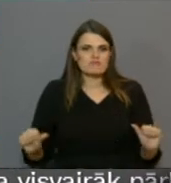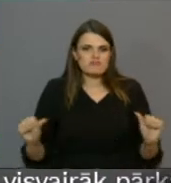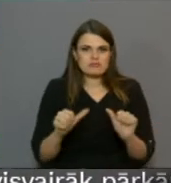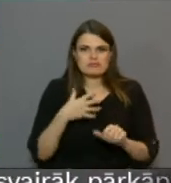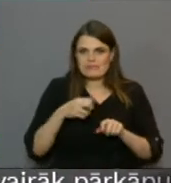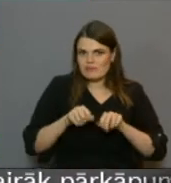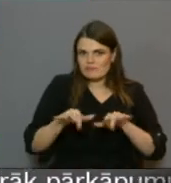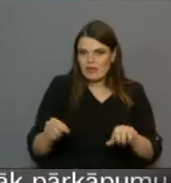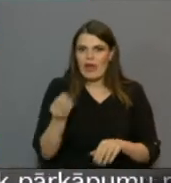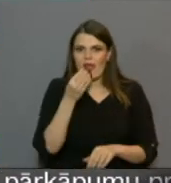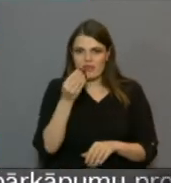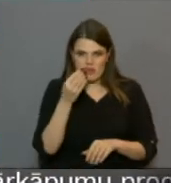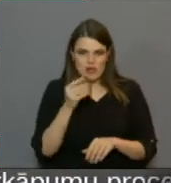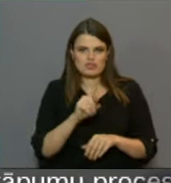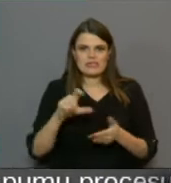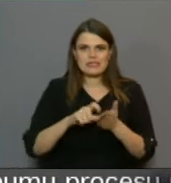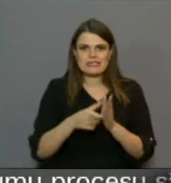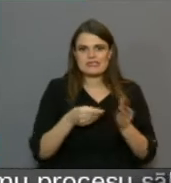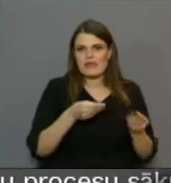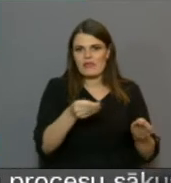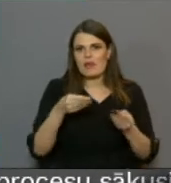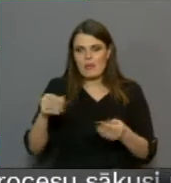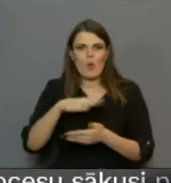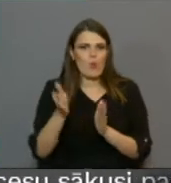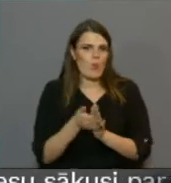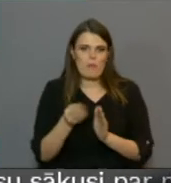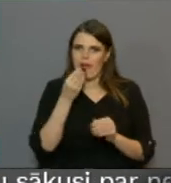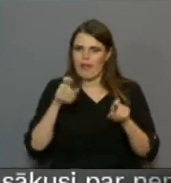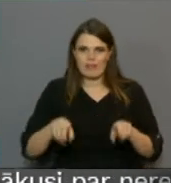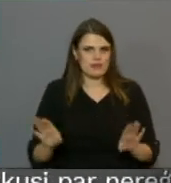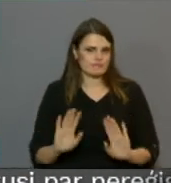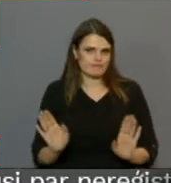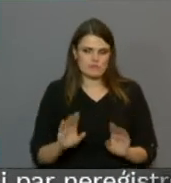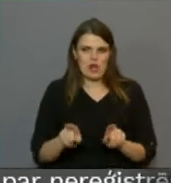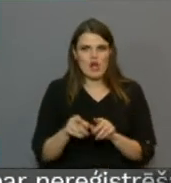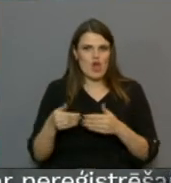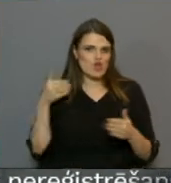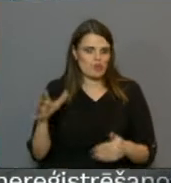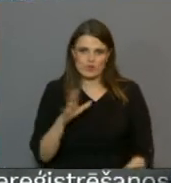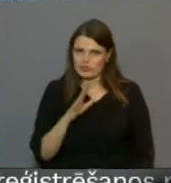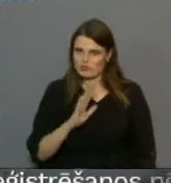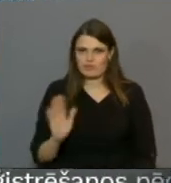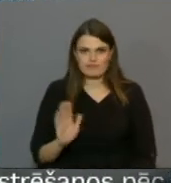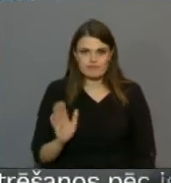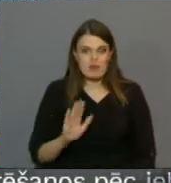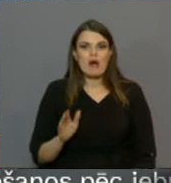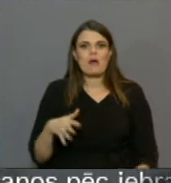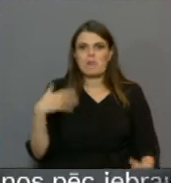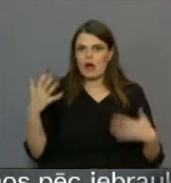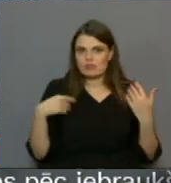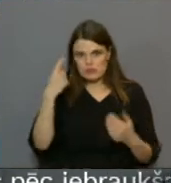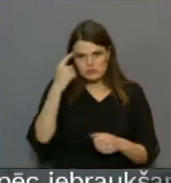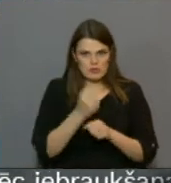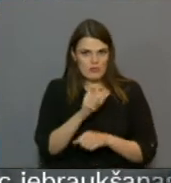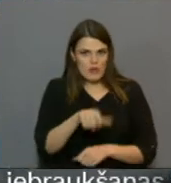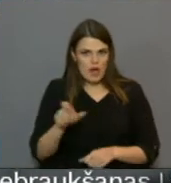izplatību, ēdināšana ir organizēta istabās nevis kopējās ēdināšanas telpās, kā tas bijis iepriekš. Bažas rada iespējamais darbinieku